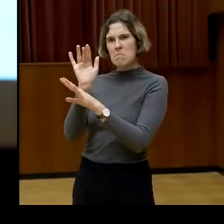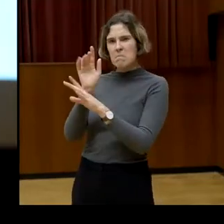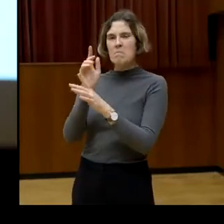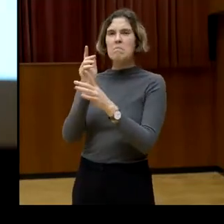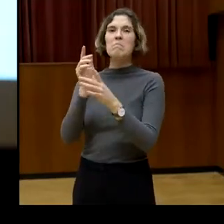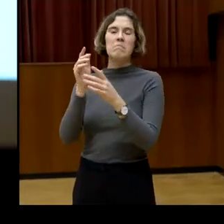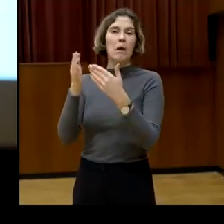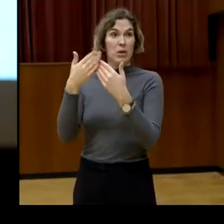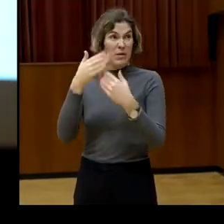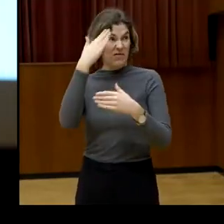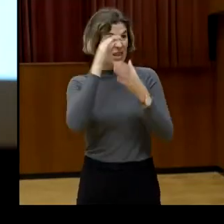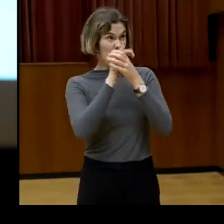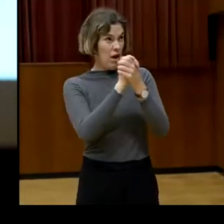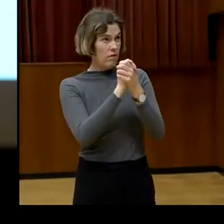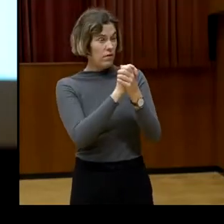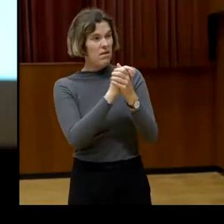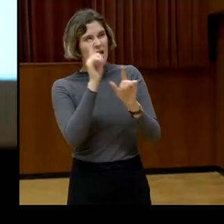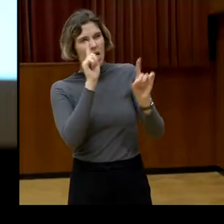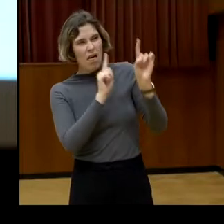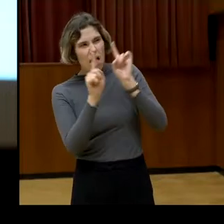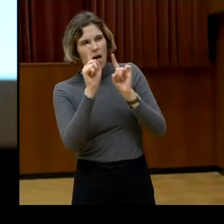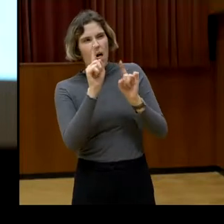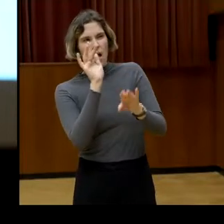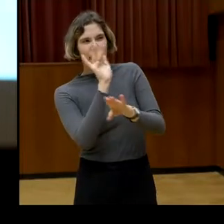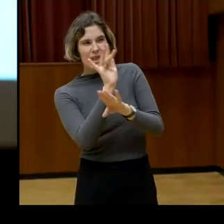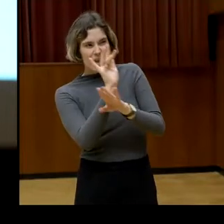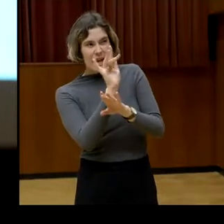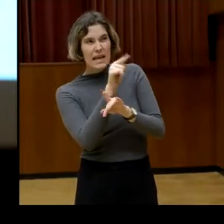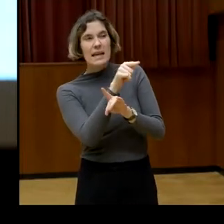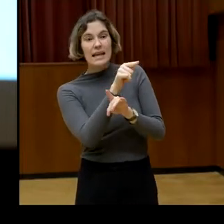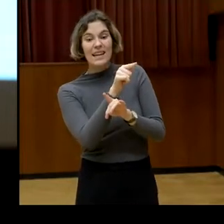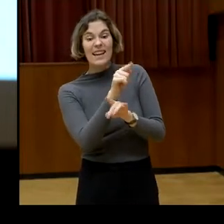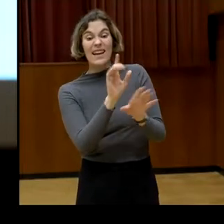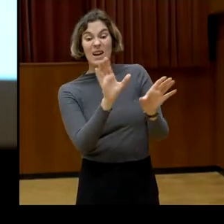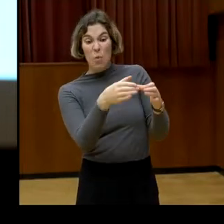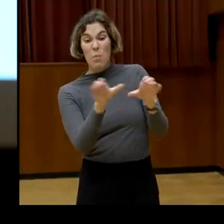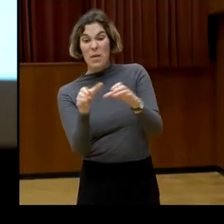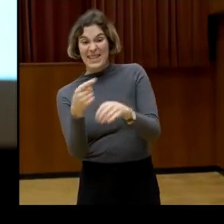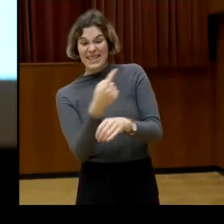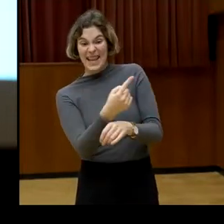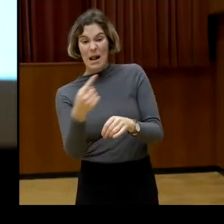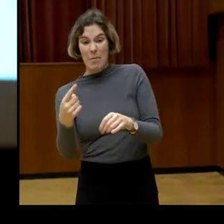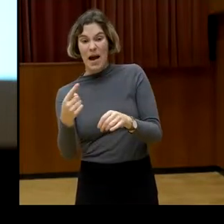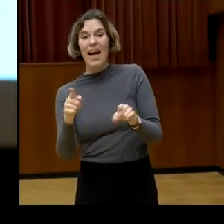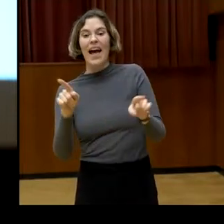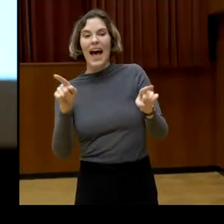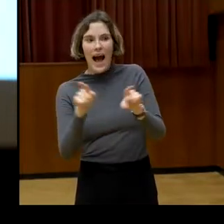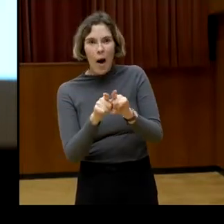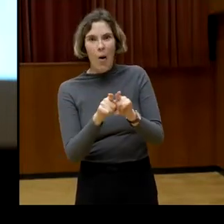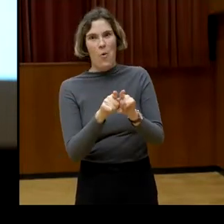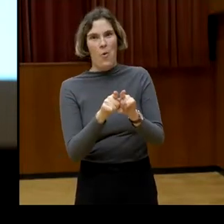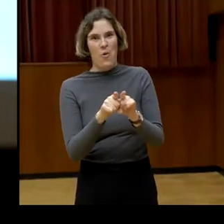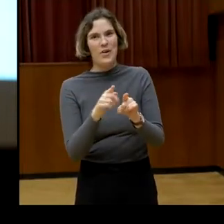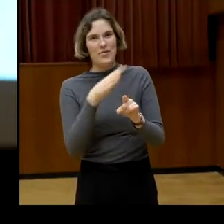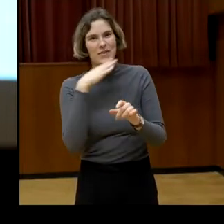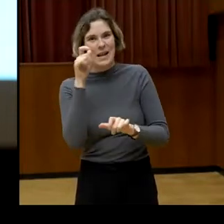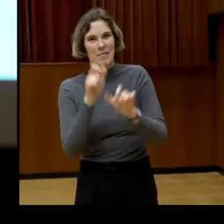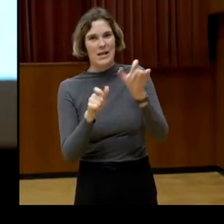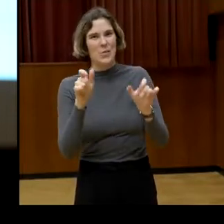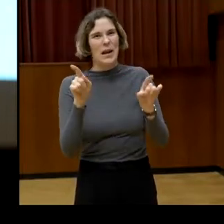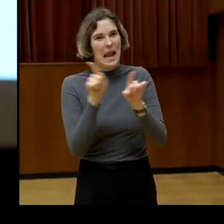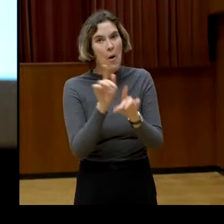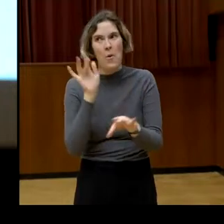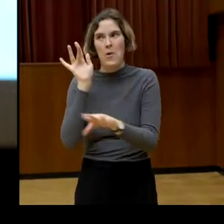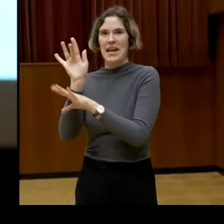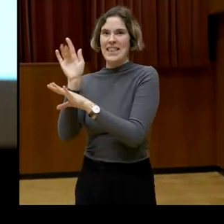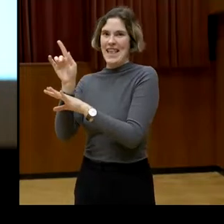auch Kritik der Wissenschaft gegenüber zu äußern, dass sich in diesen Gesellschaftsgruppen auch eher mehr Personen finden, die mit der Demokratie